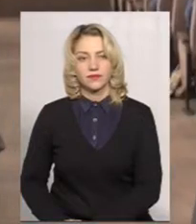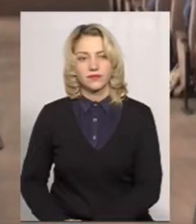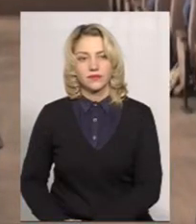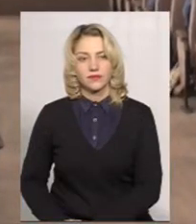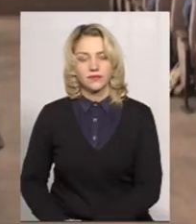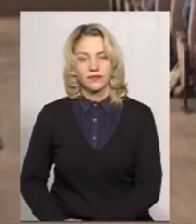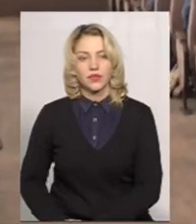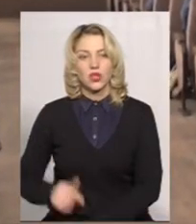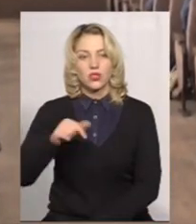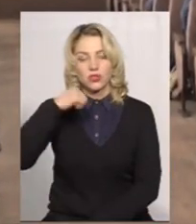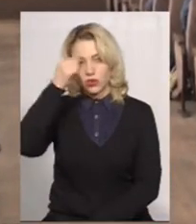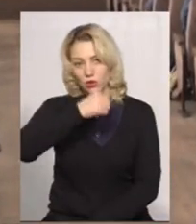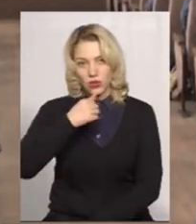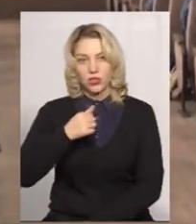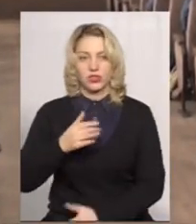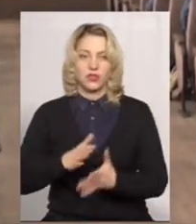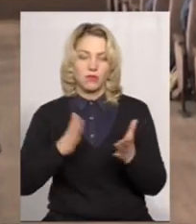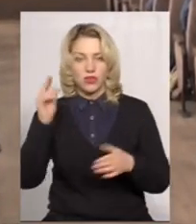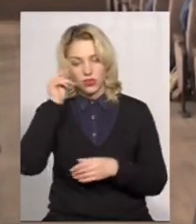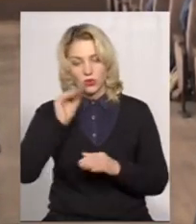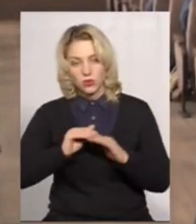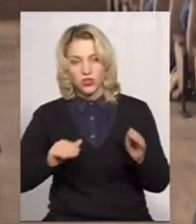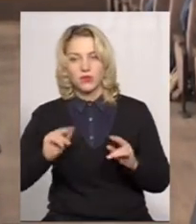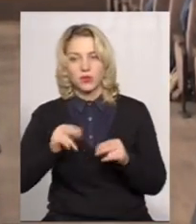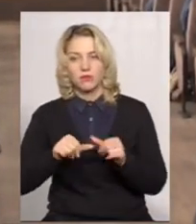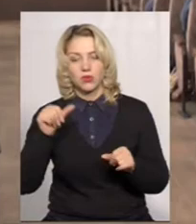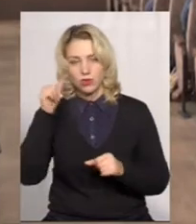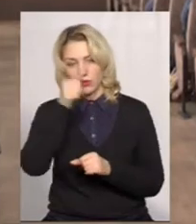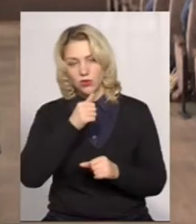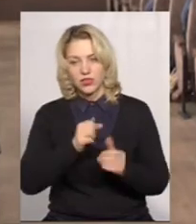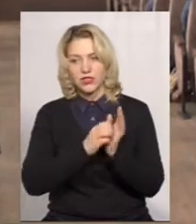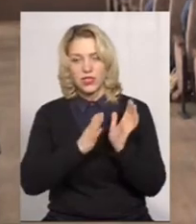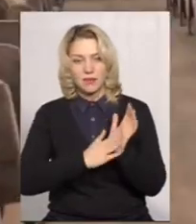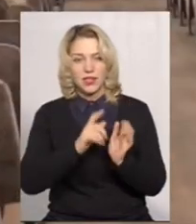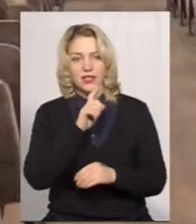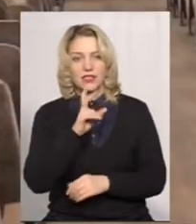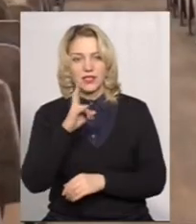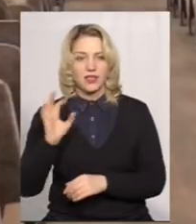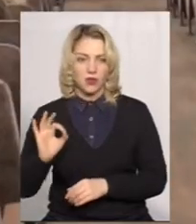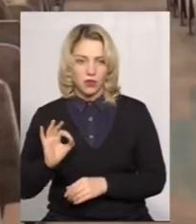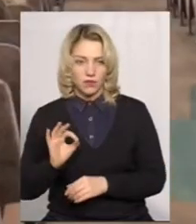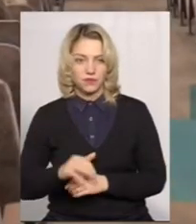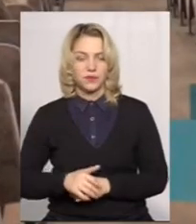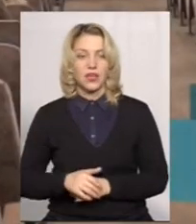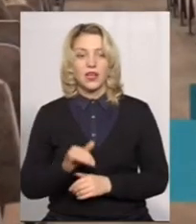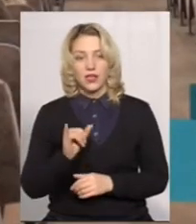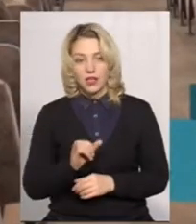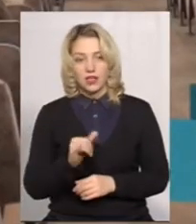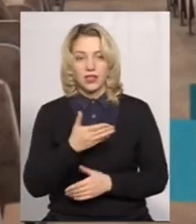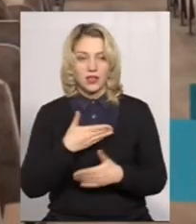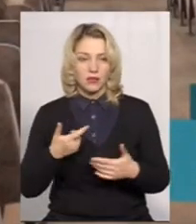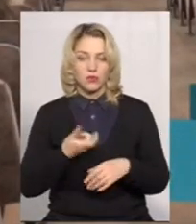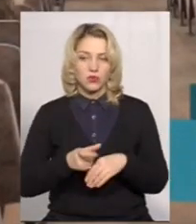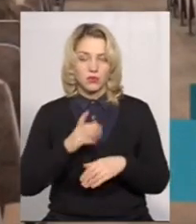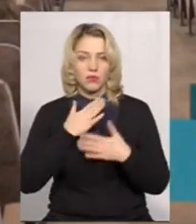Цьогоріч більше учнів, ніж минулого року, зареєструвалися на пробне зовнішнє натестування. І нам дуже це